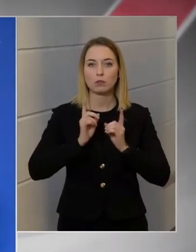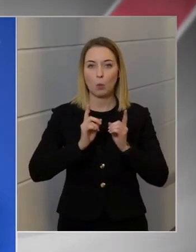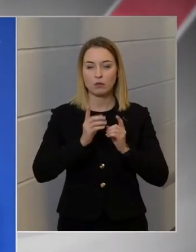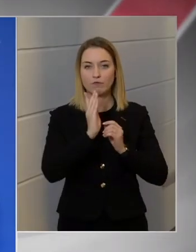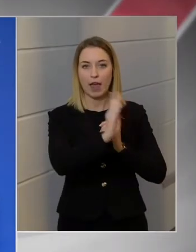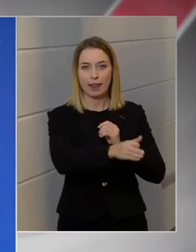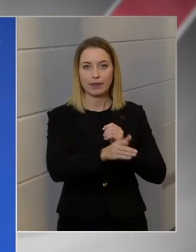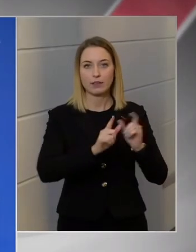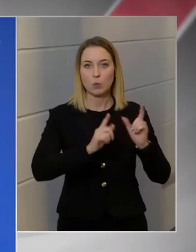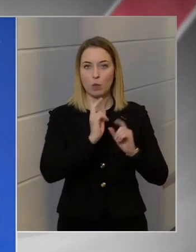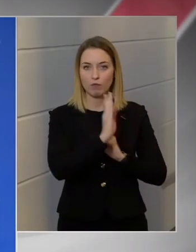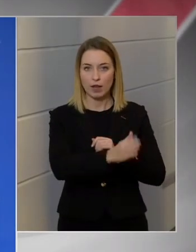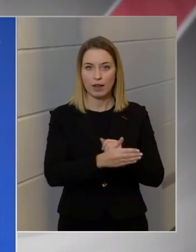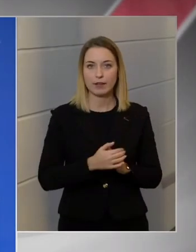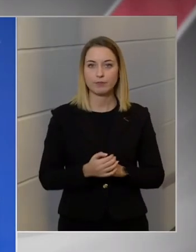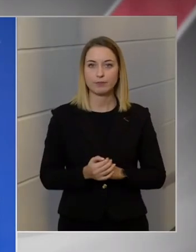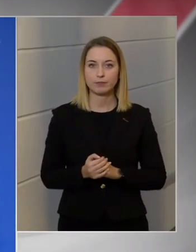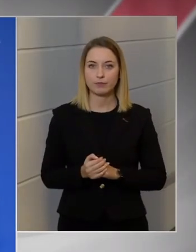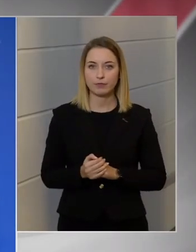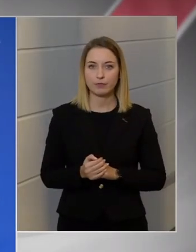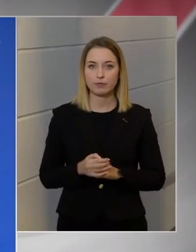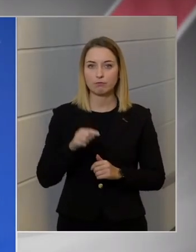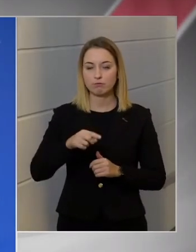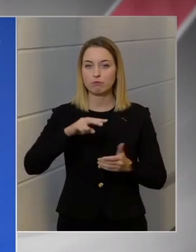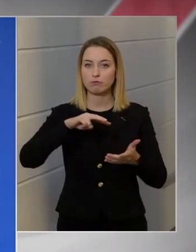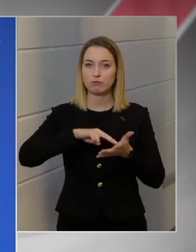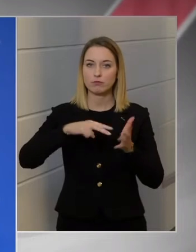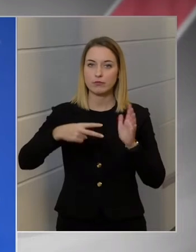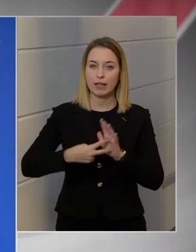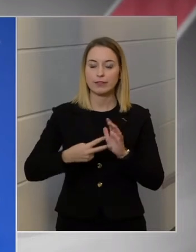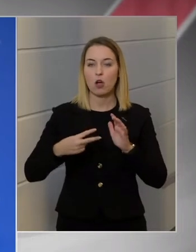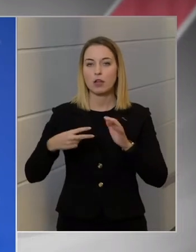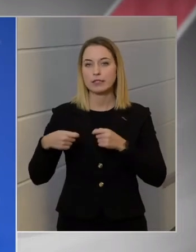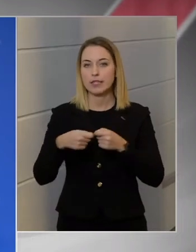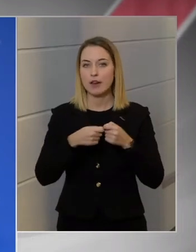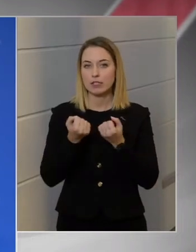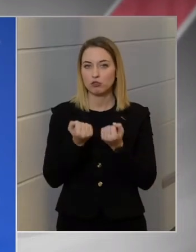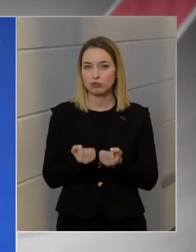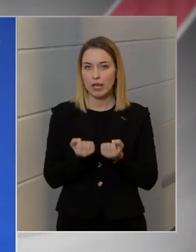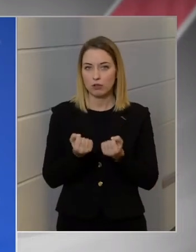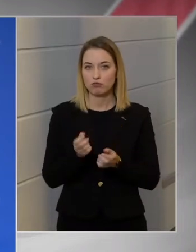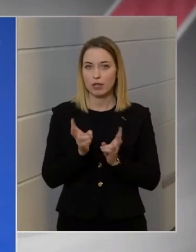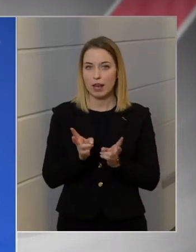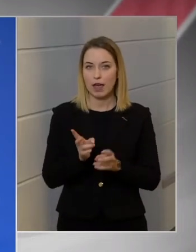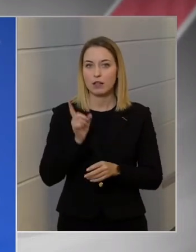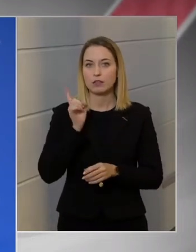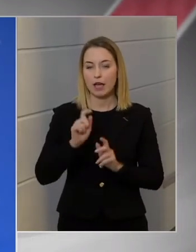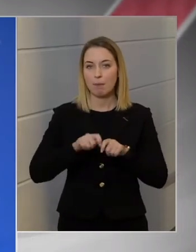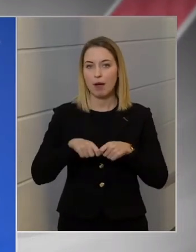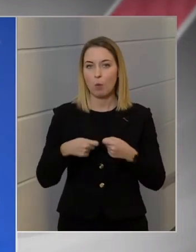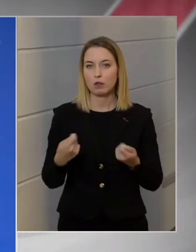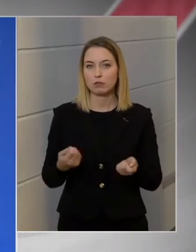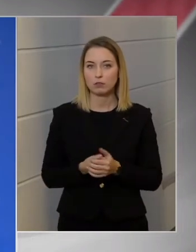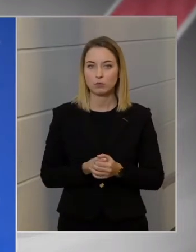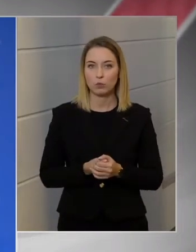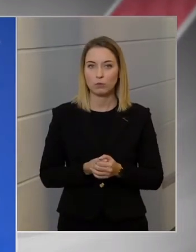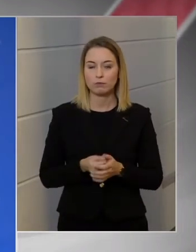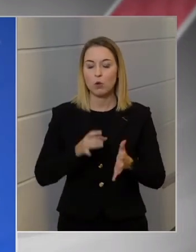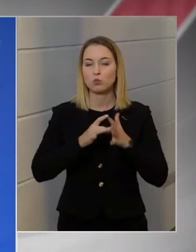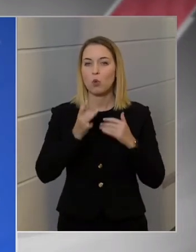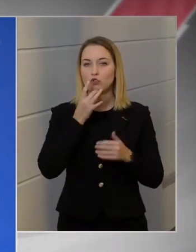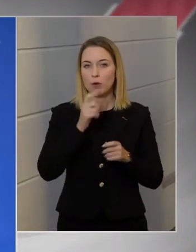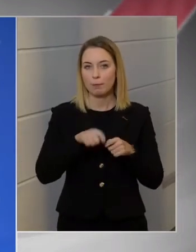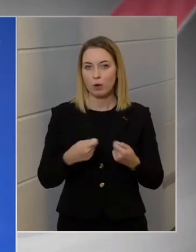csatlakozik le. Ennek technikai, vagy szervezési nehézségei lehetnek, de ez megoldható. Ez a gyorsabb